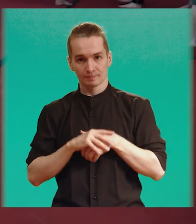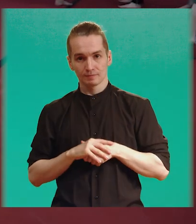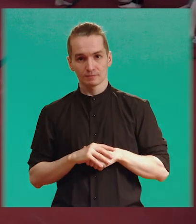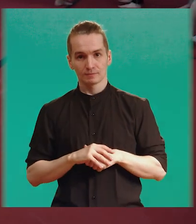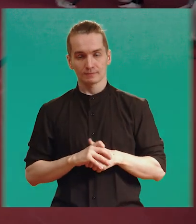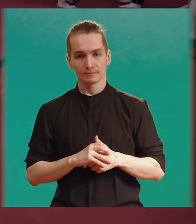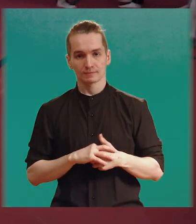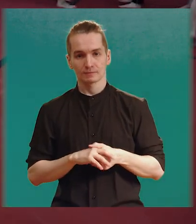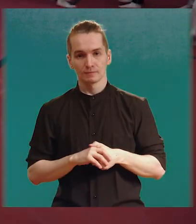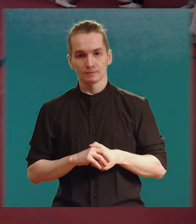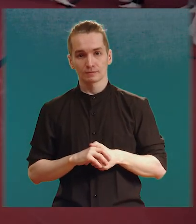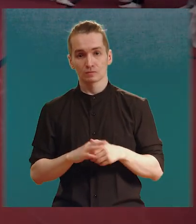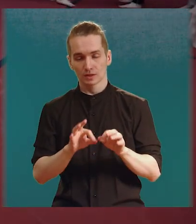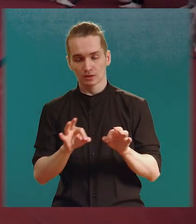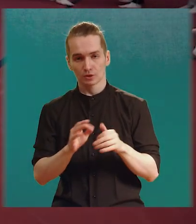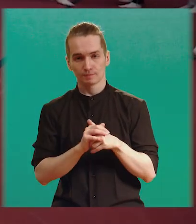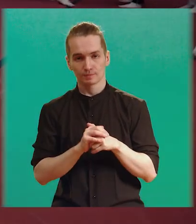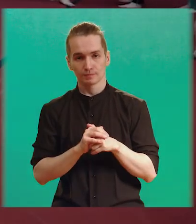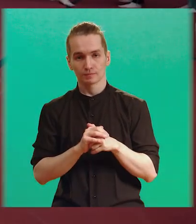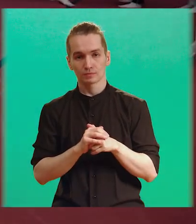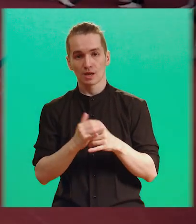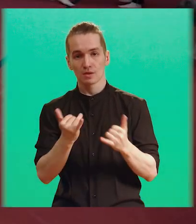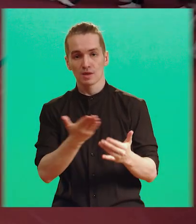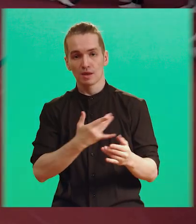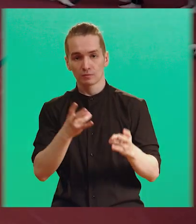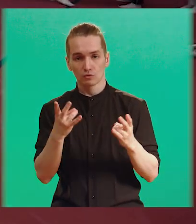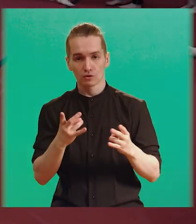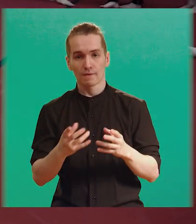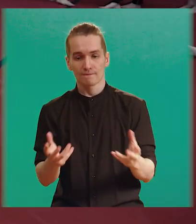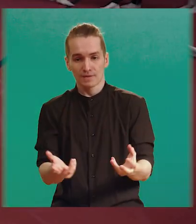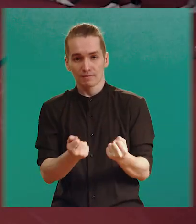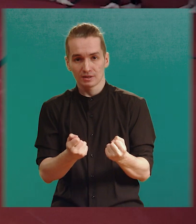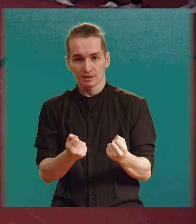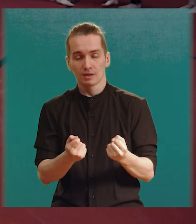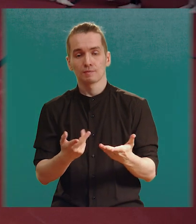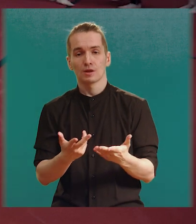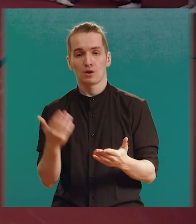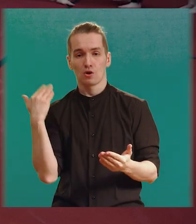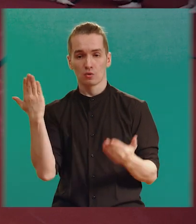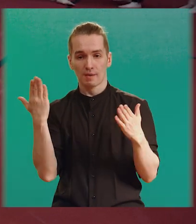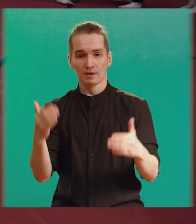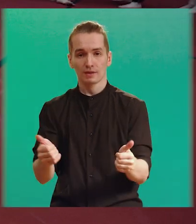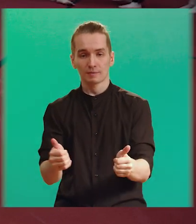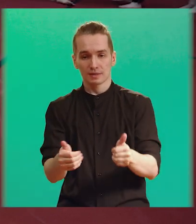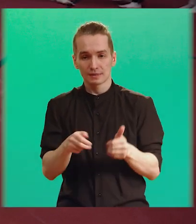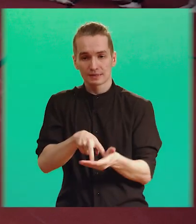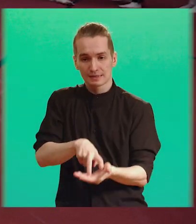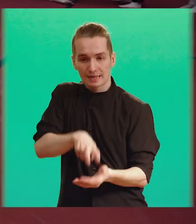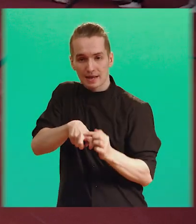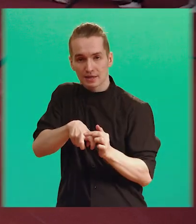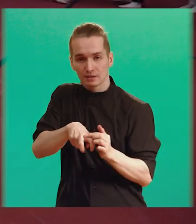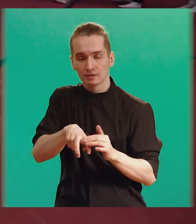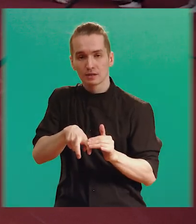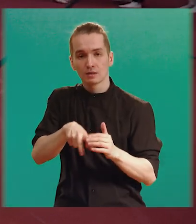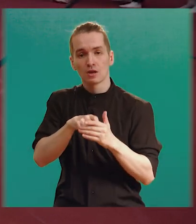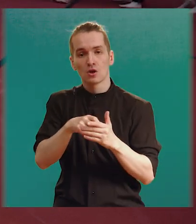Во, отлично. Теперь нам нужно схватить группировку. За коленки. Группировку хватаем не узко, а немножко пошире,